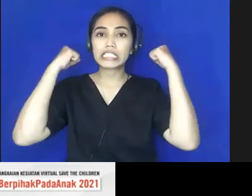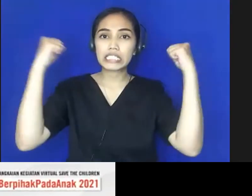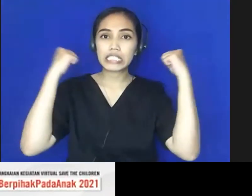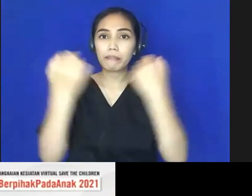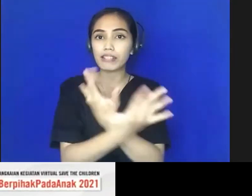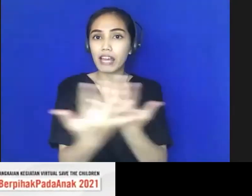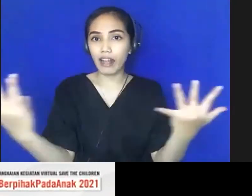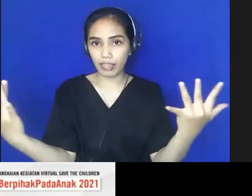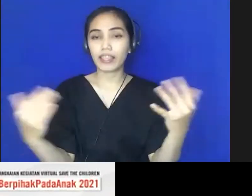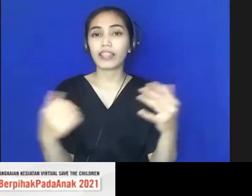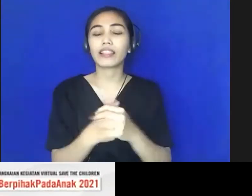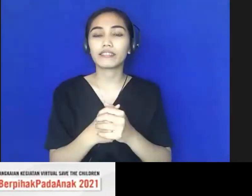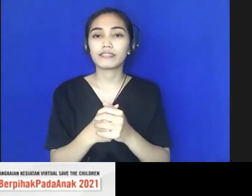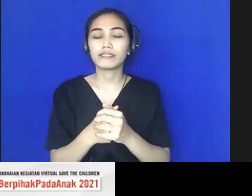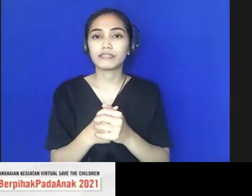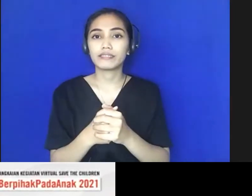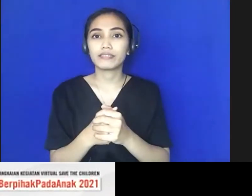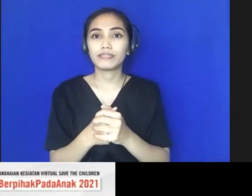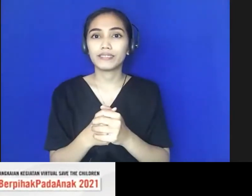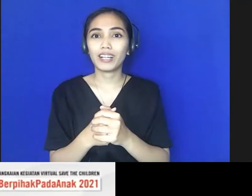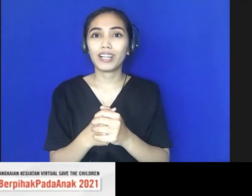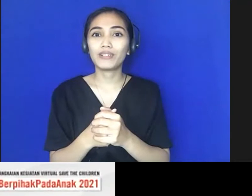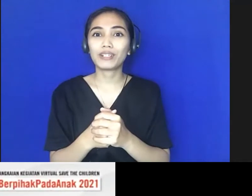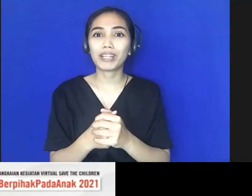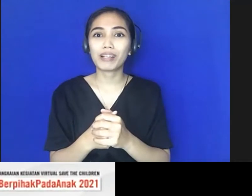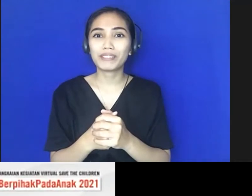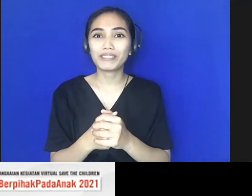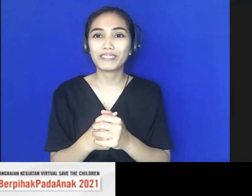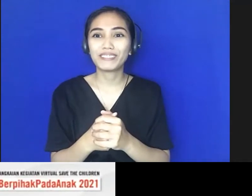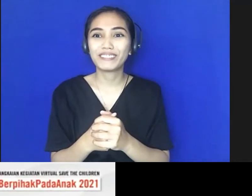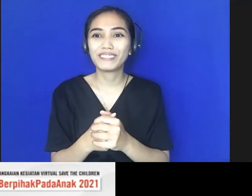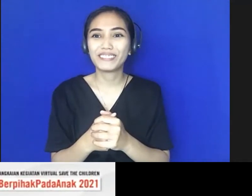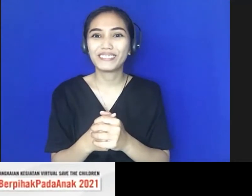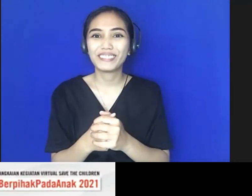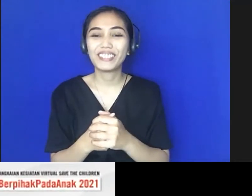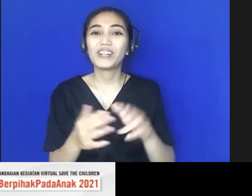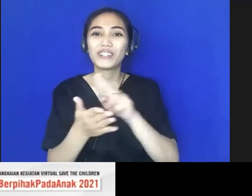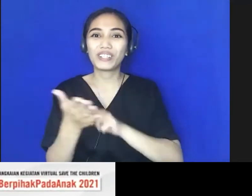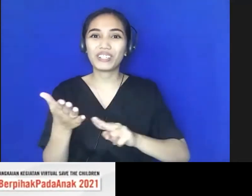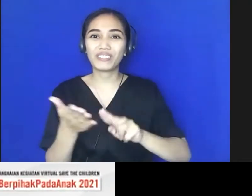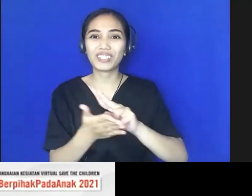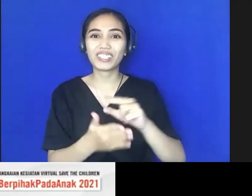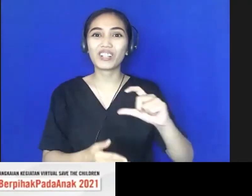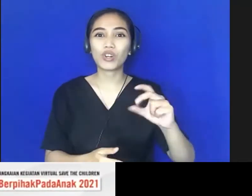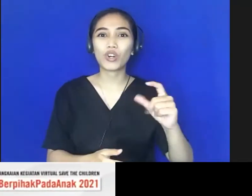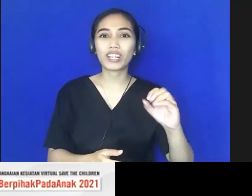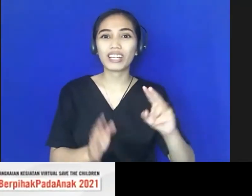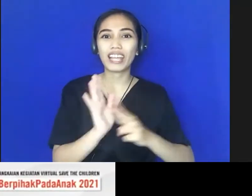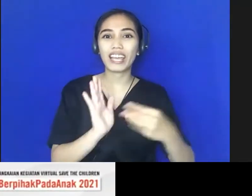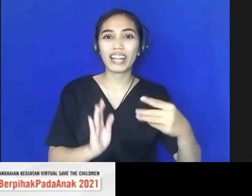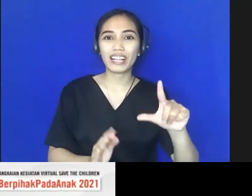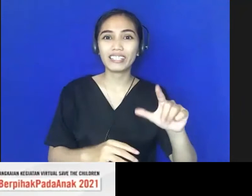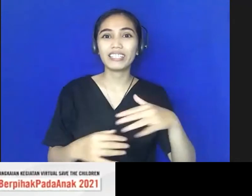bidang epidemiologi dan program studi Asia Tenggara dari University Cornell di New York pada tahun